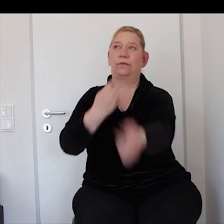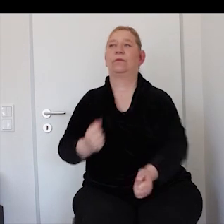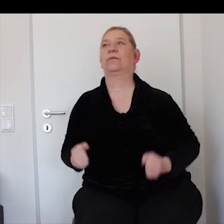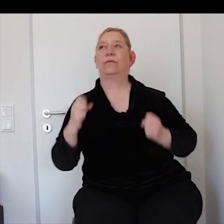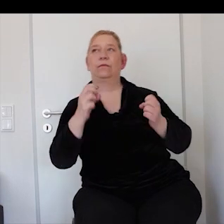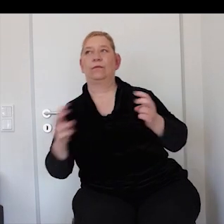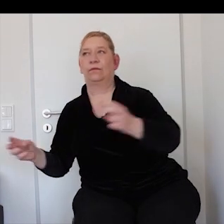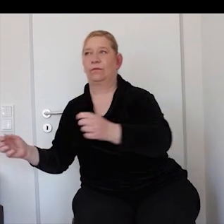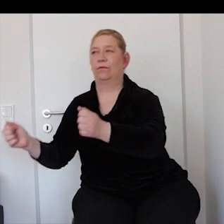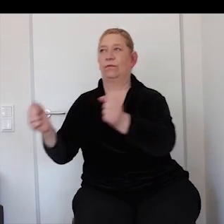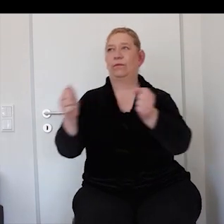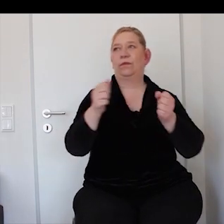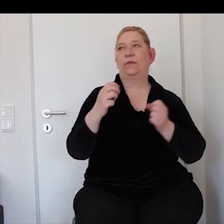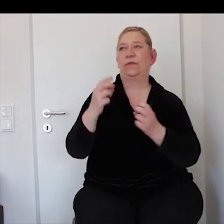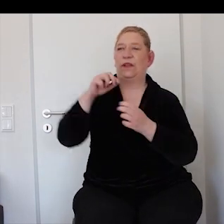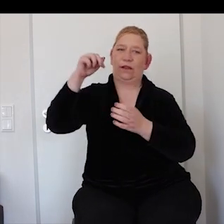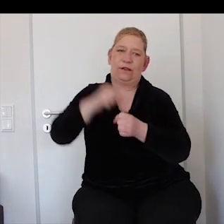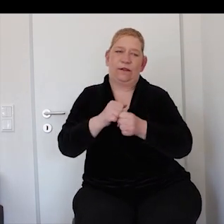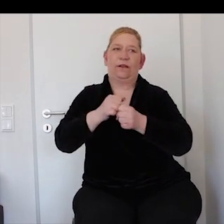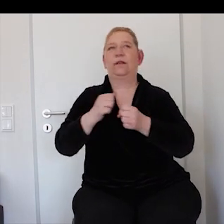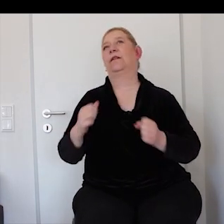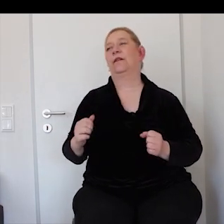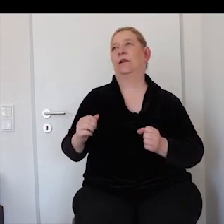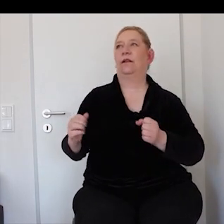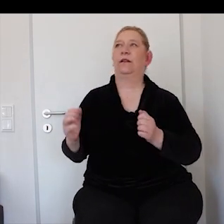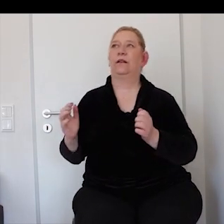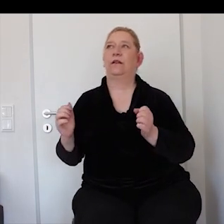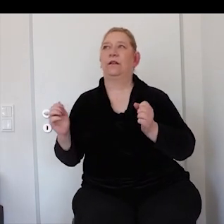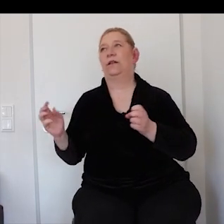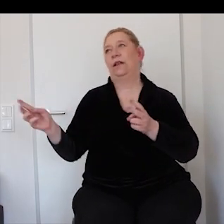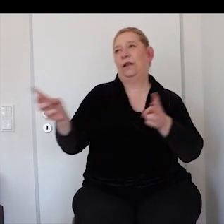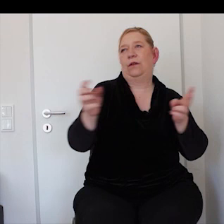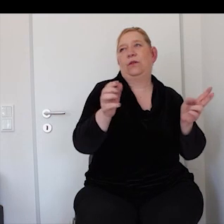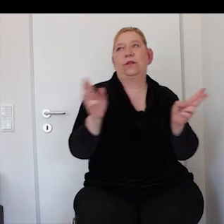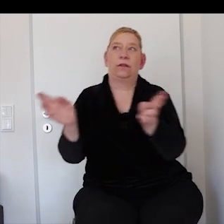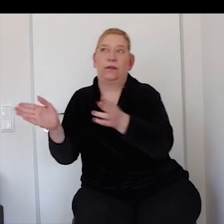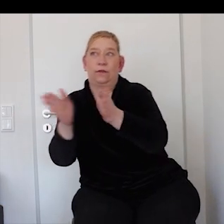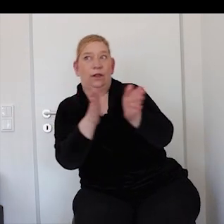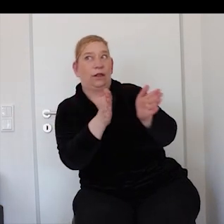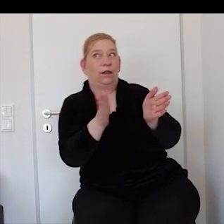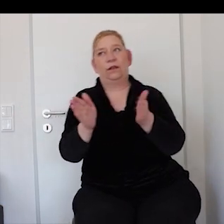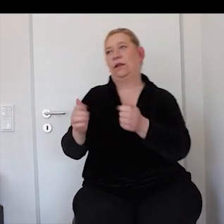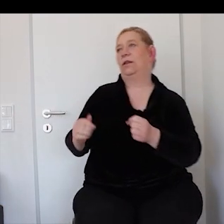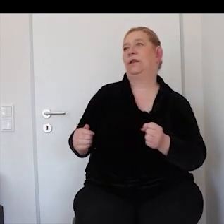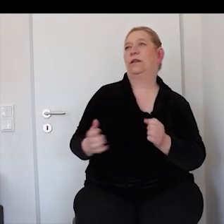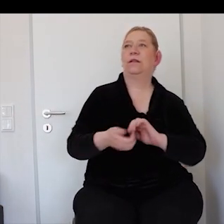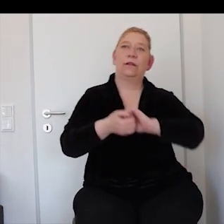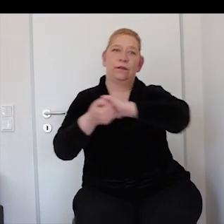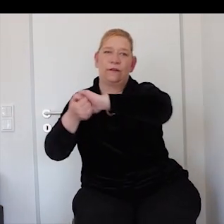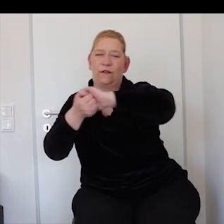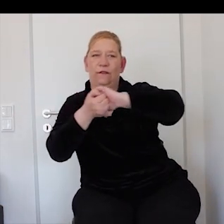wohin man gemeinsam schaut Und Standpunkte uns bewegen Da, wo man sich vertraut